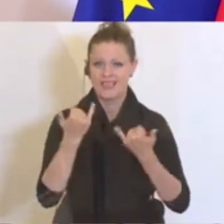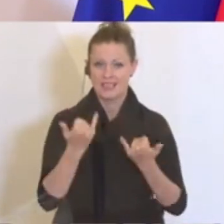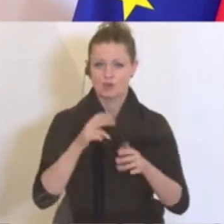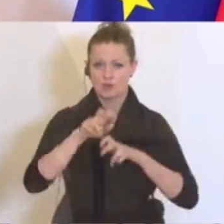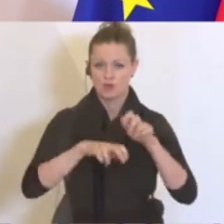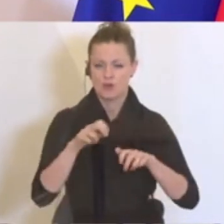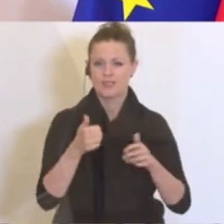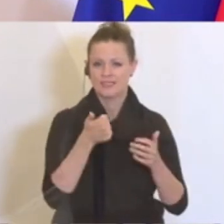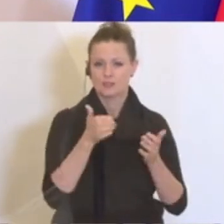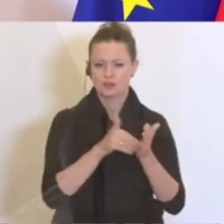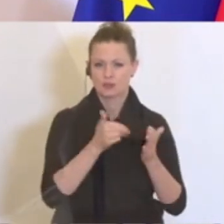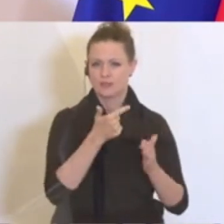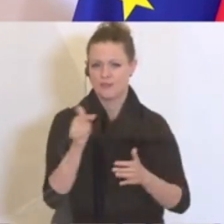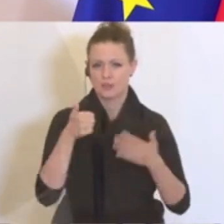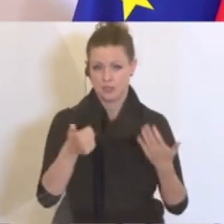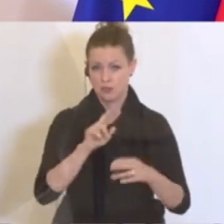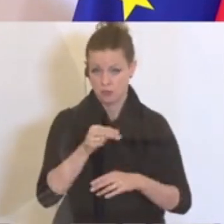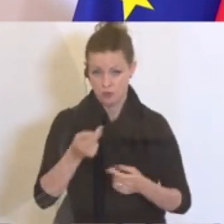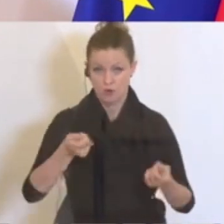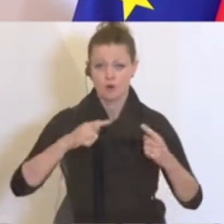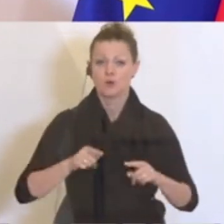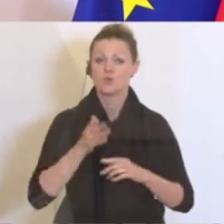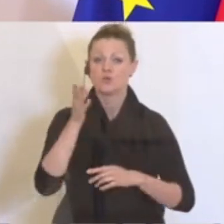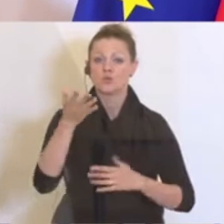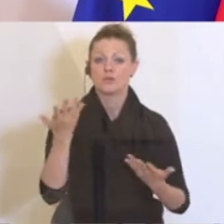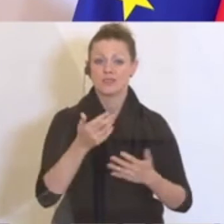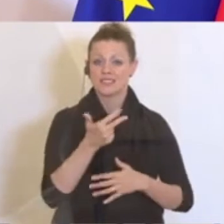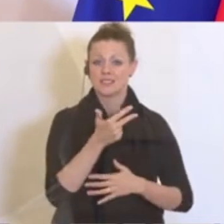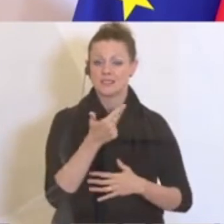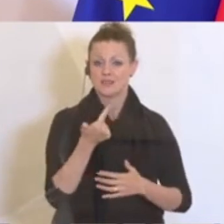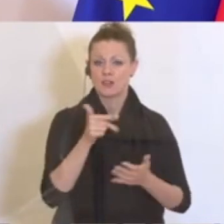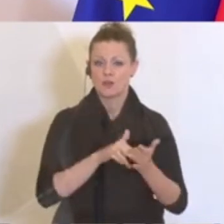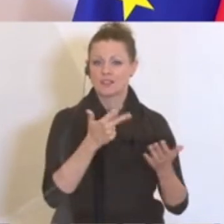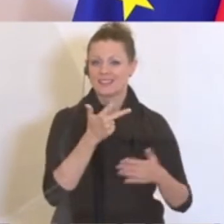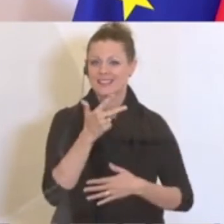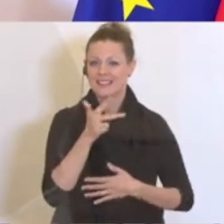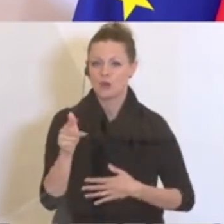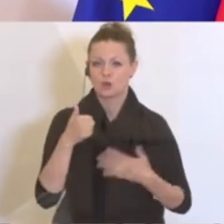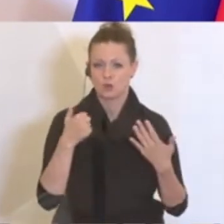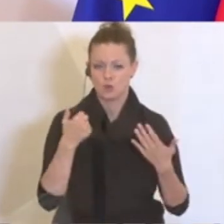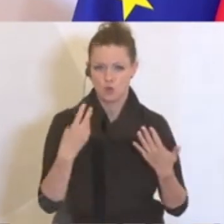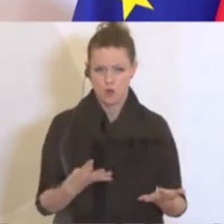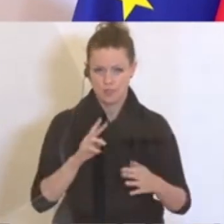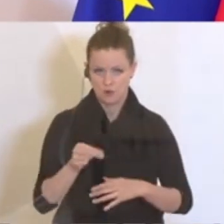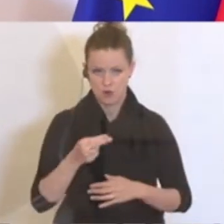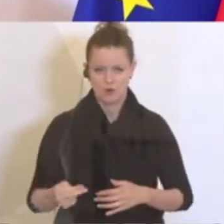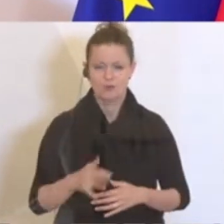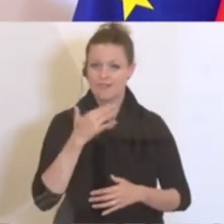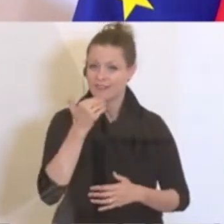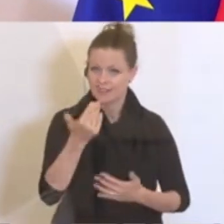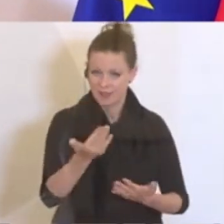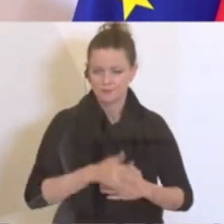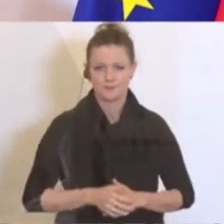.260 Euro und künftig nur mehr 2.390 Euro. Vielen Dank. Vielen Dank, Herr Finanzminister. Herr